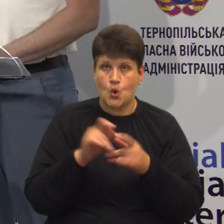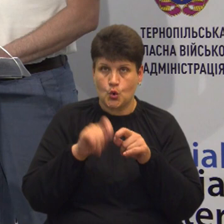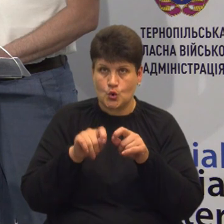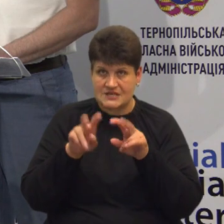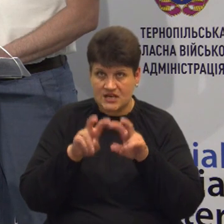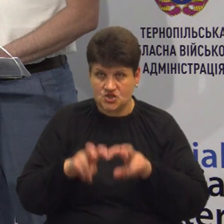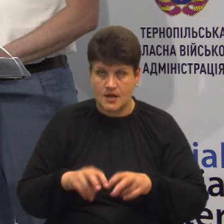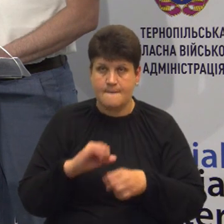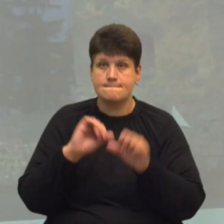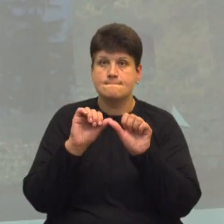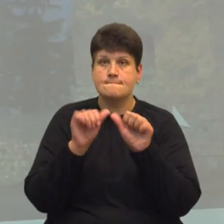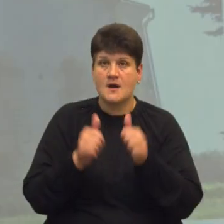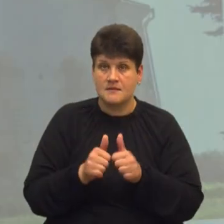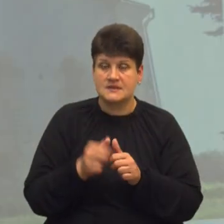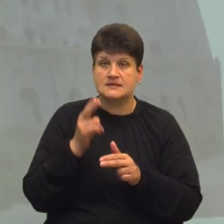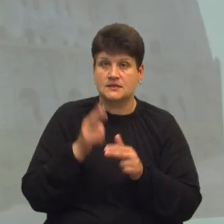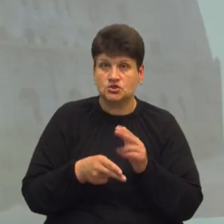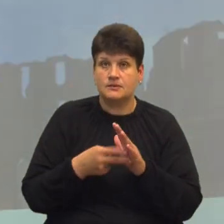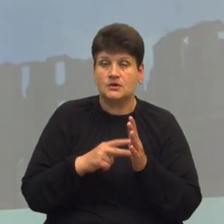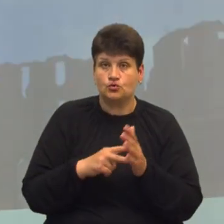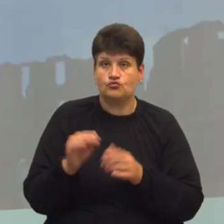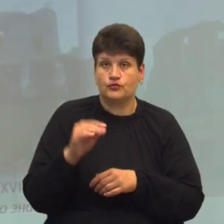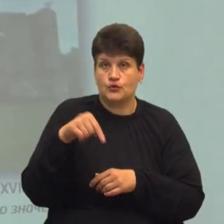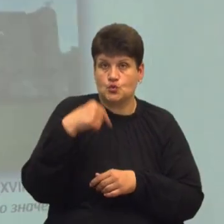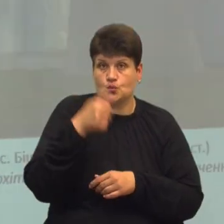Завершити проєкт планують цьогоріч у жовтні.